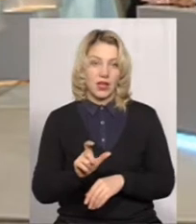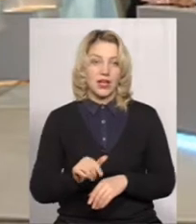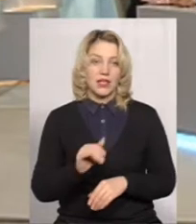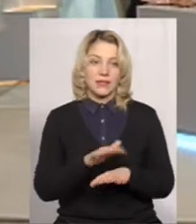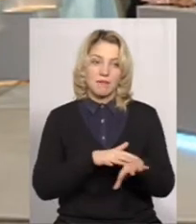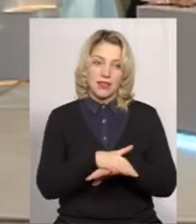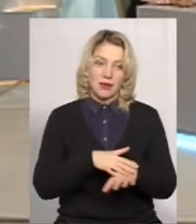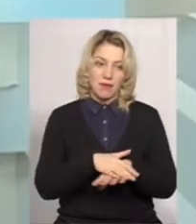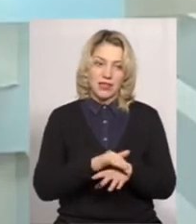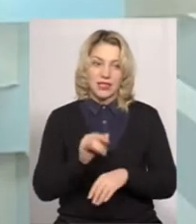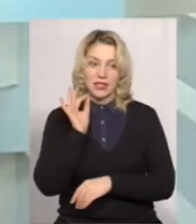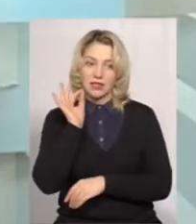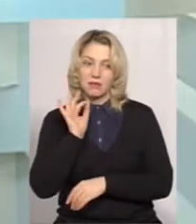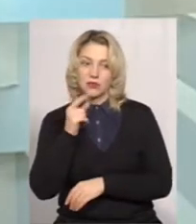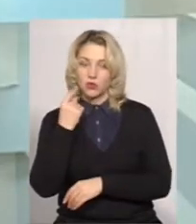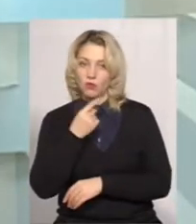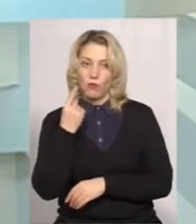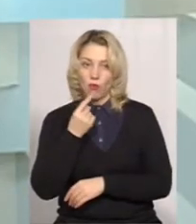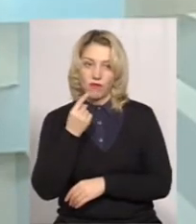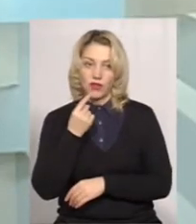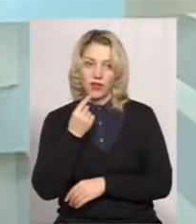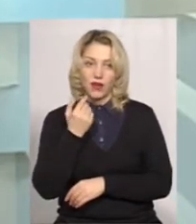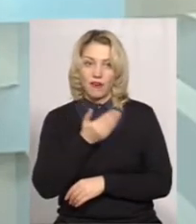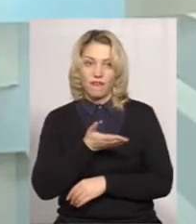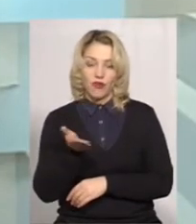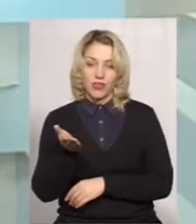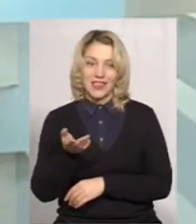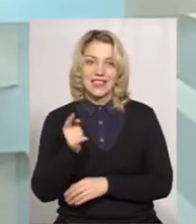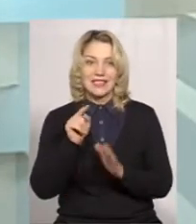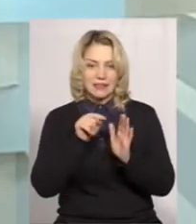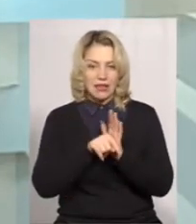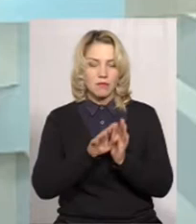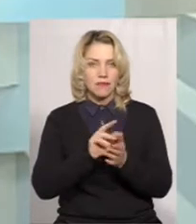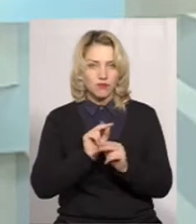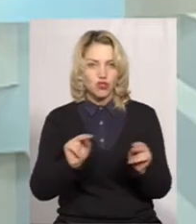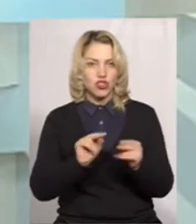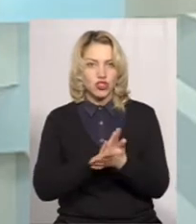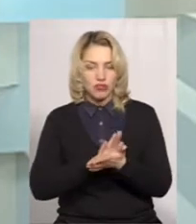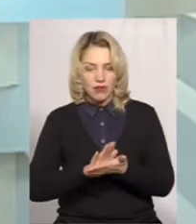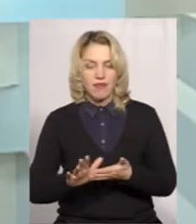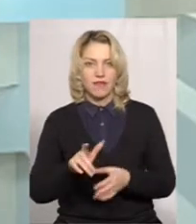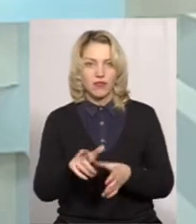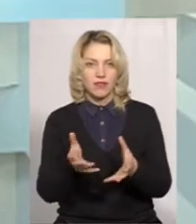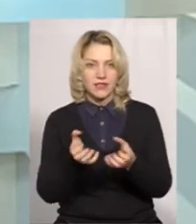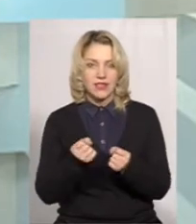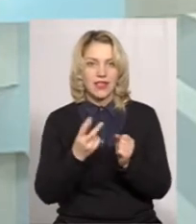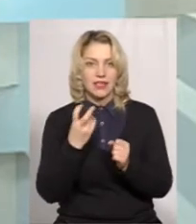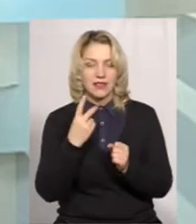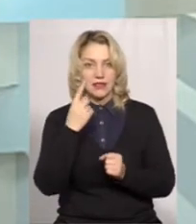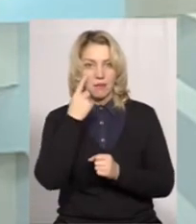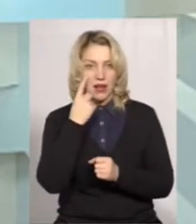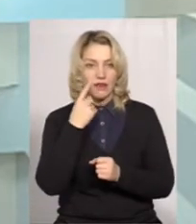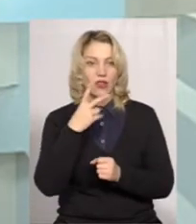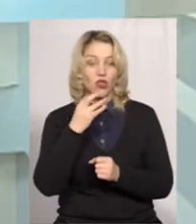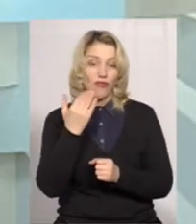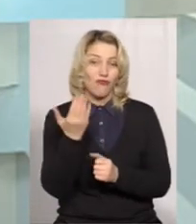математики і з німецької мови. Вони саме вчителі, вони набрали 200 балів. Но вони по великому